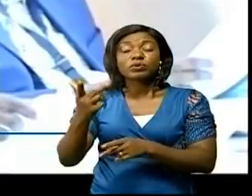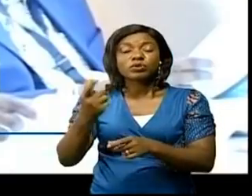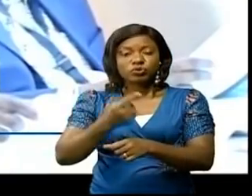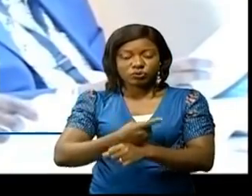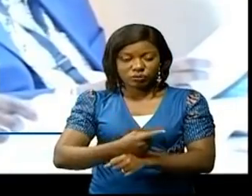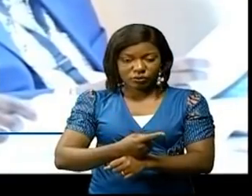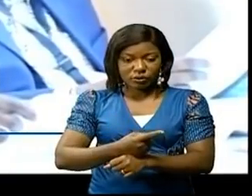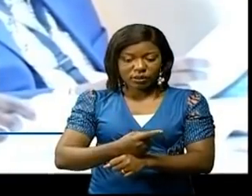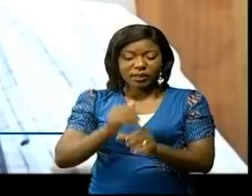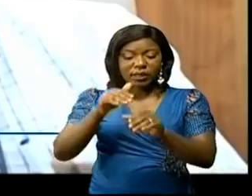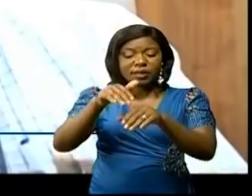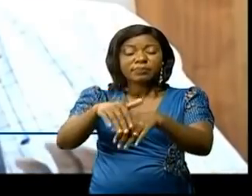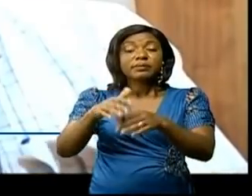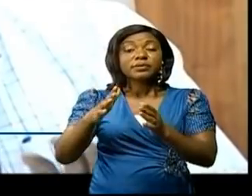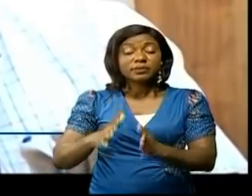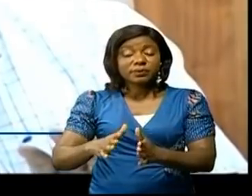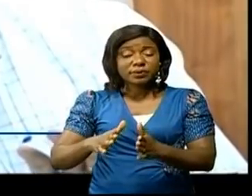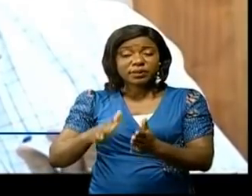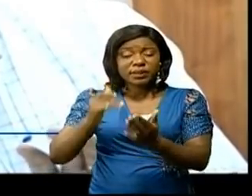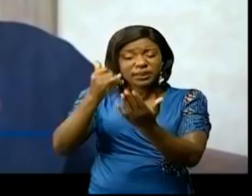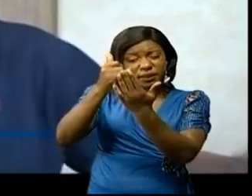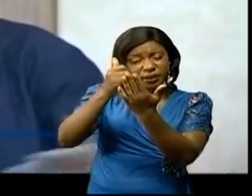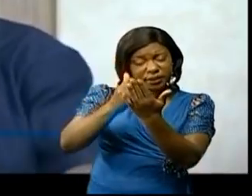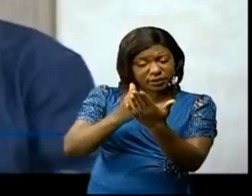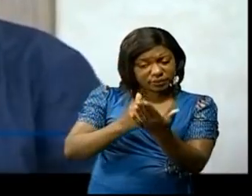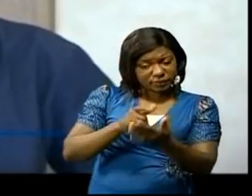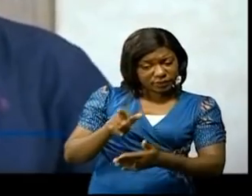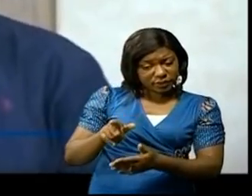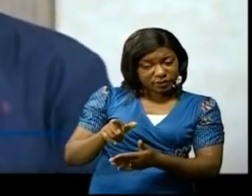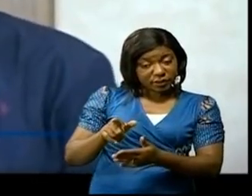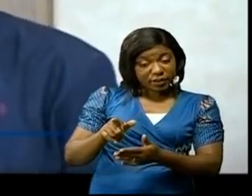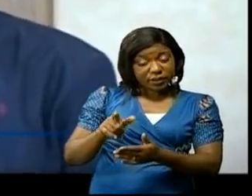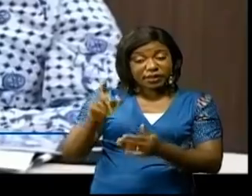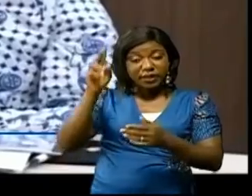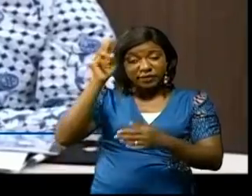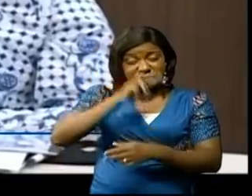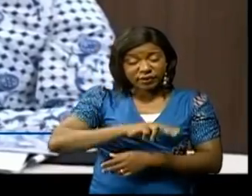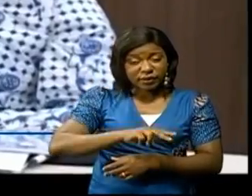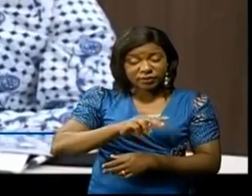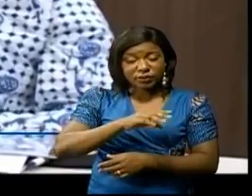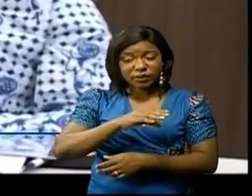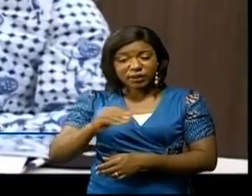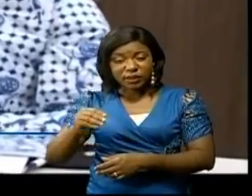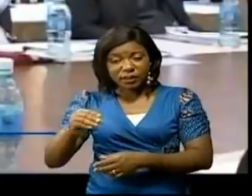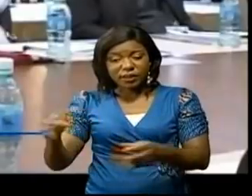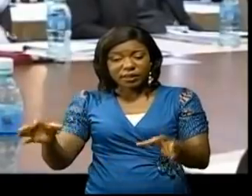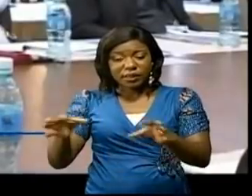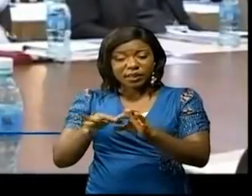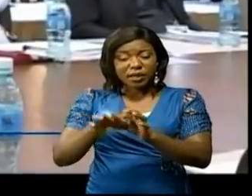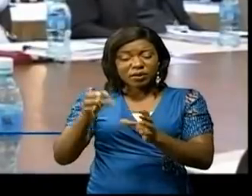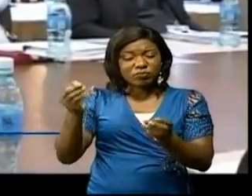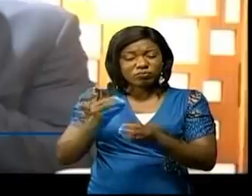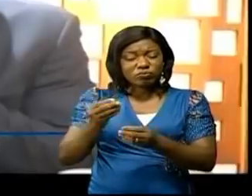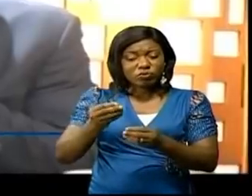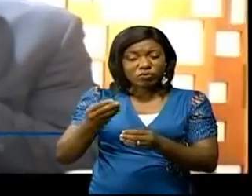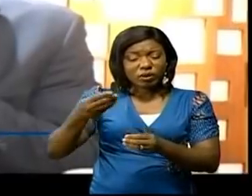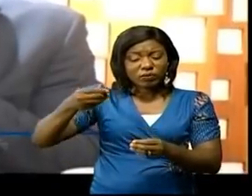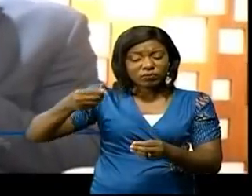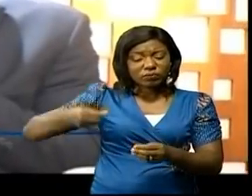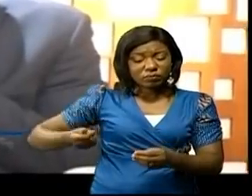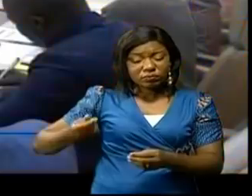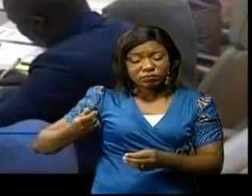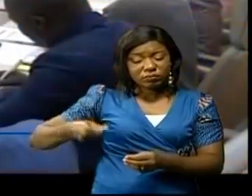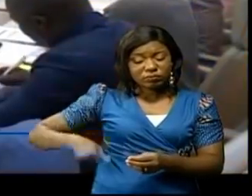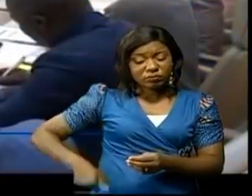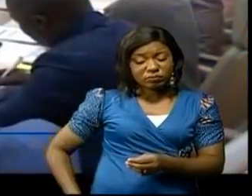vont ensemble discuter de l'identification de la vulnérabilité et des menaces liées au blanchiment des capitaux dans chaque